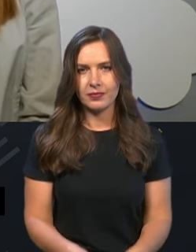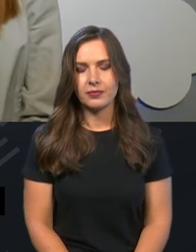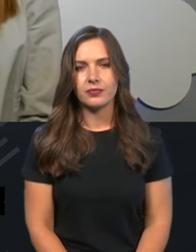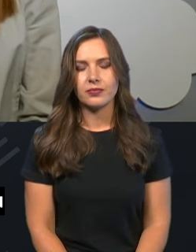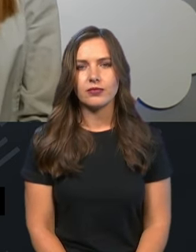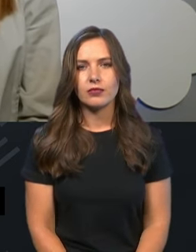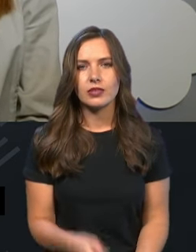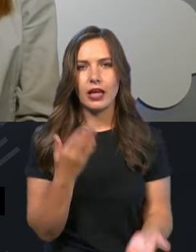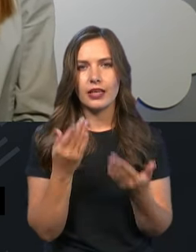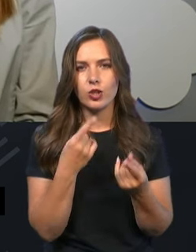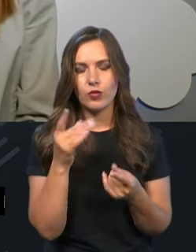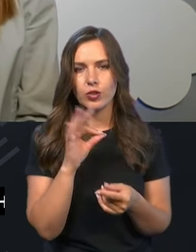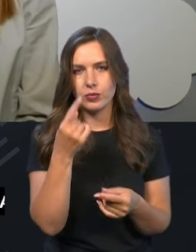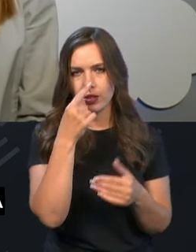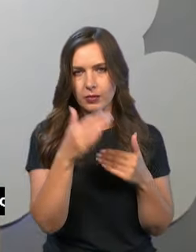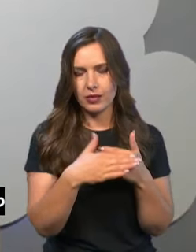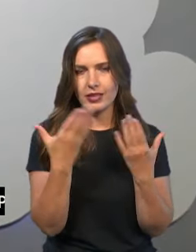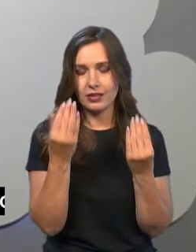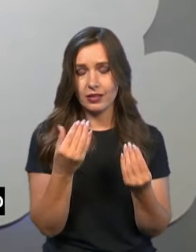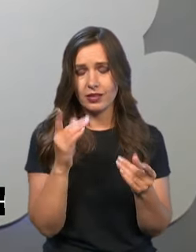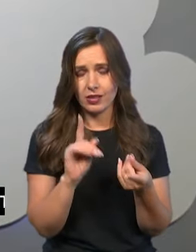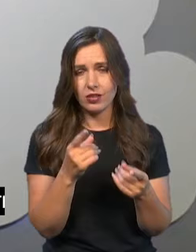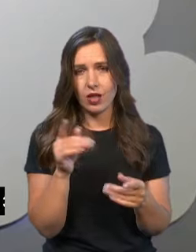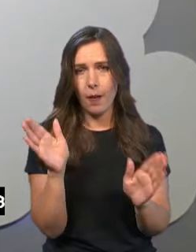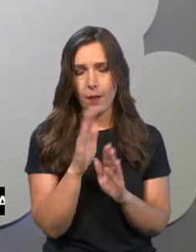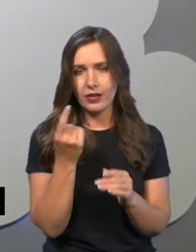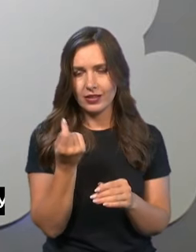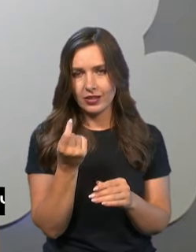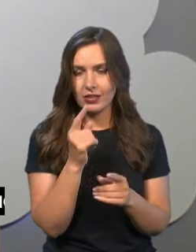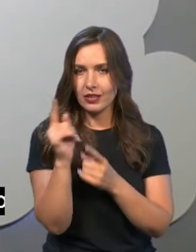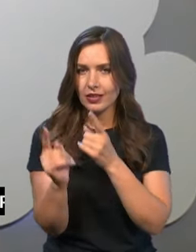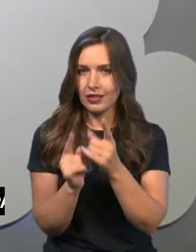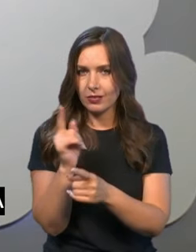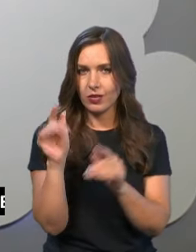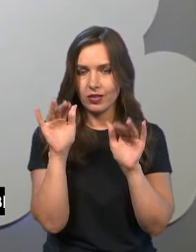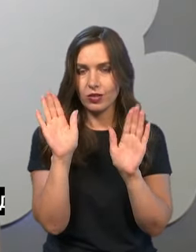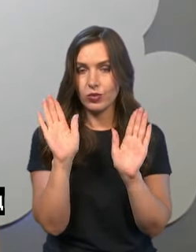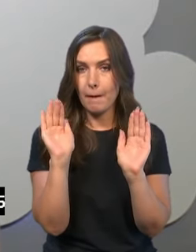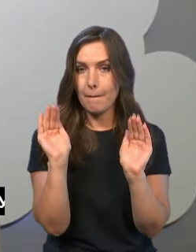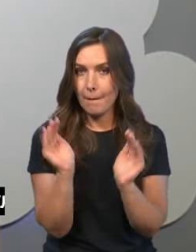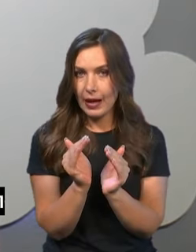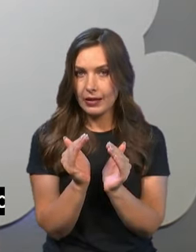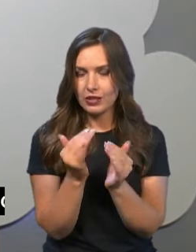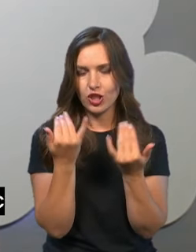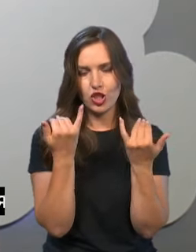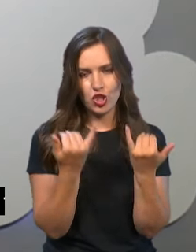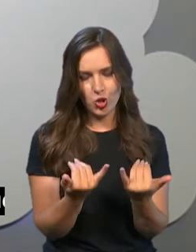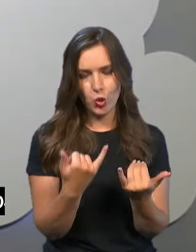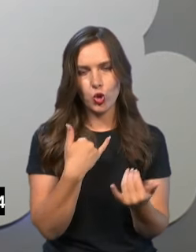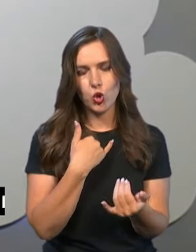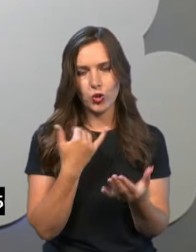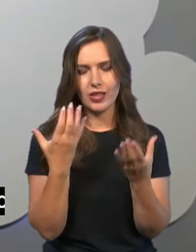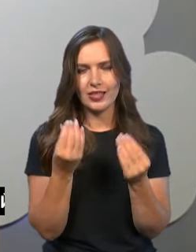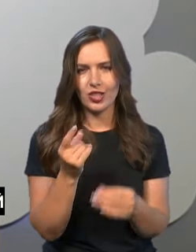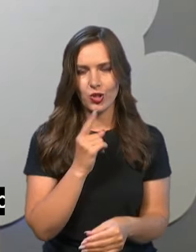Ну, якщо говорити про найближчі дні, то дійсно в нас погода нарешті трошечки зміниться і дощів буде менше. Але сьогодні в нас ще